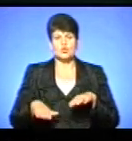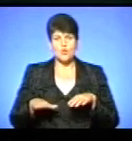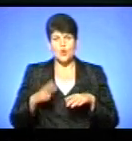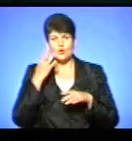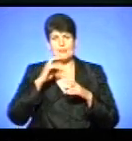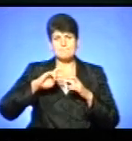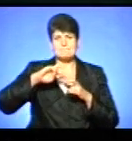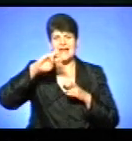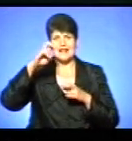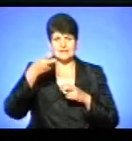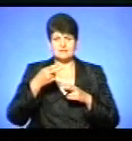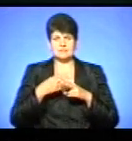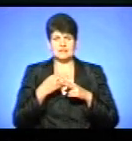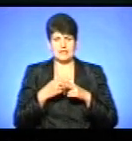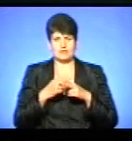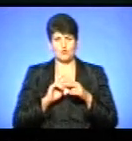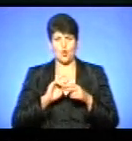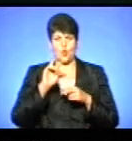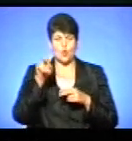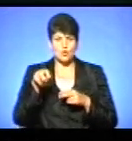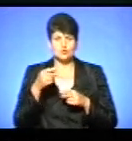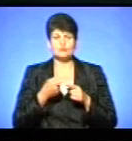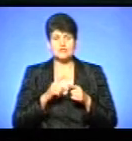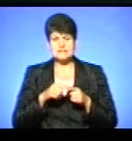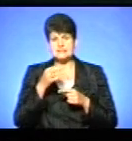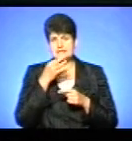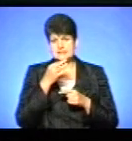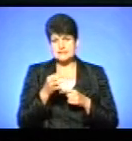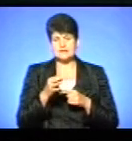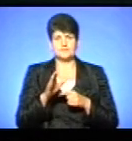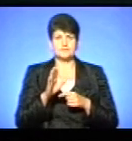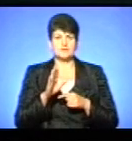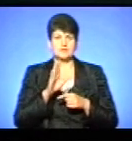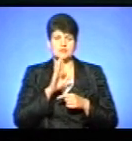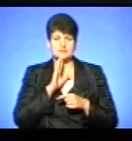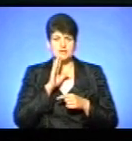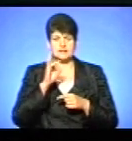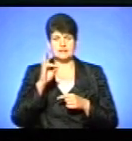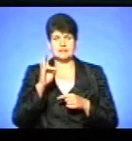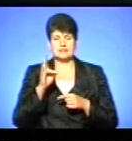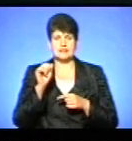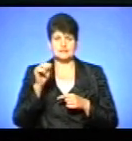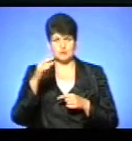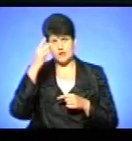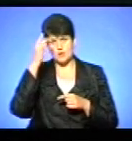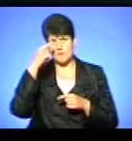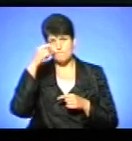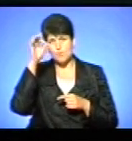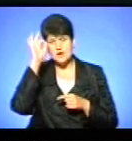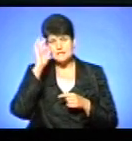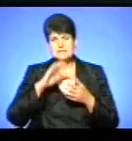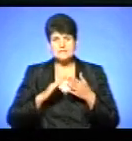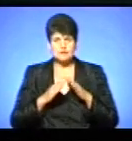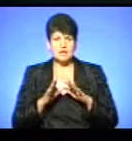металеву огорожу. Про це Суспільному розповіла заступник речника Нацполіції Києва Яна Неруш. За її словами, ситуація біля парламенту була